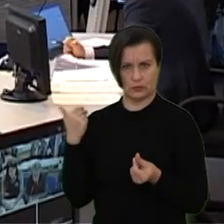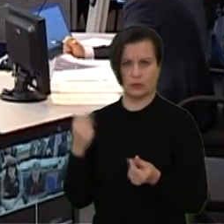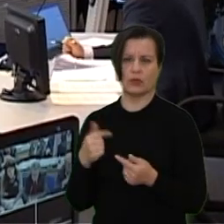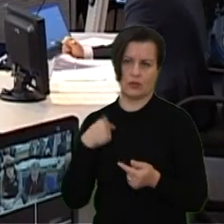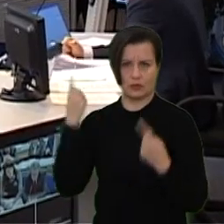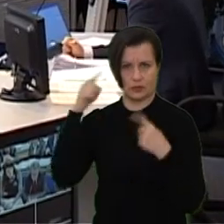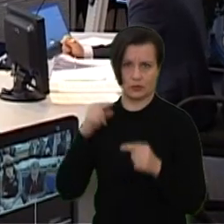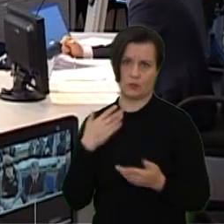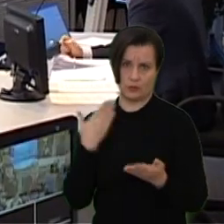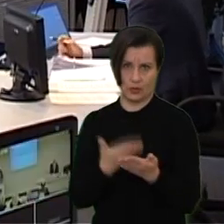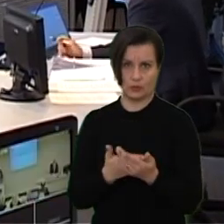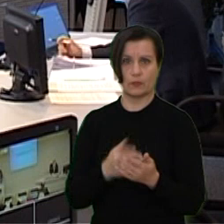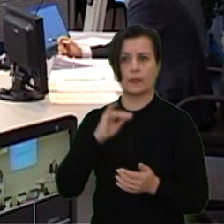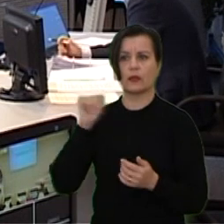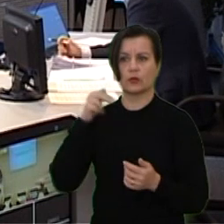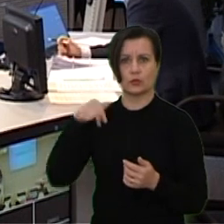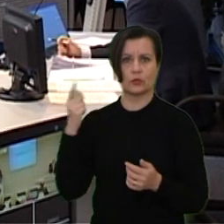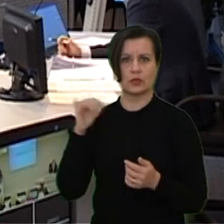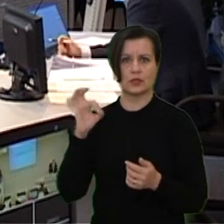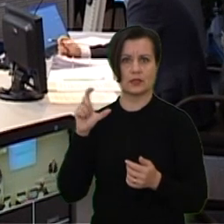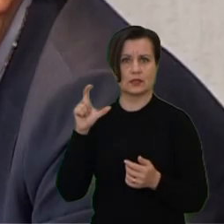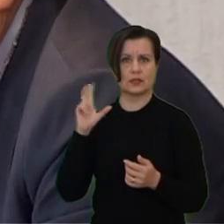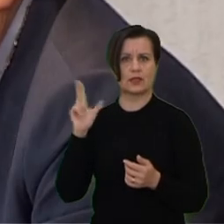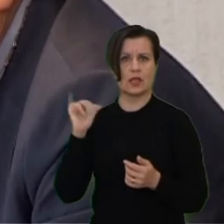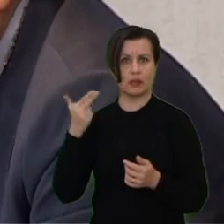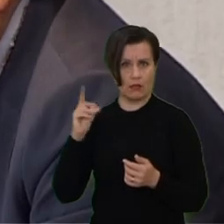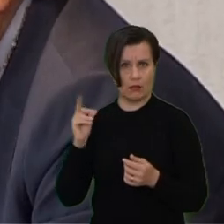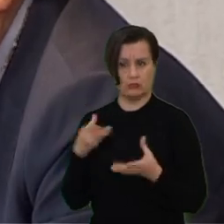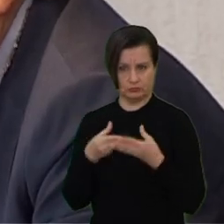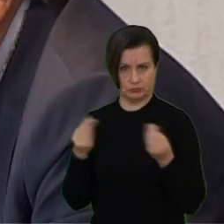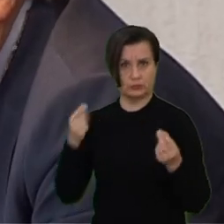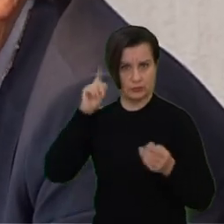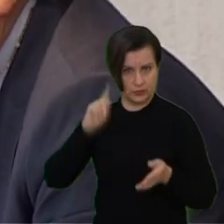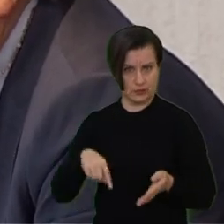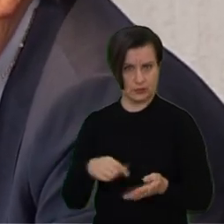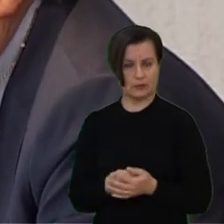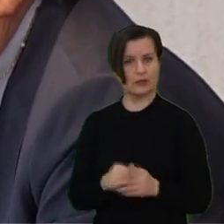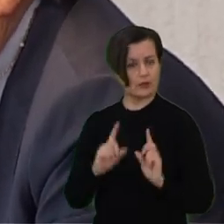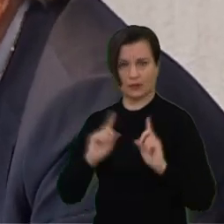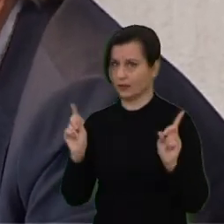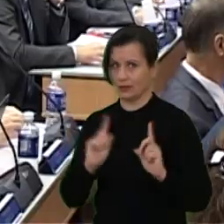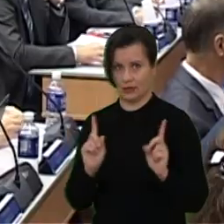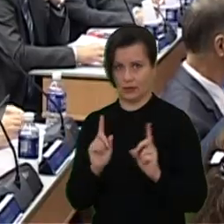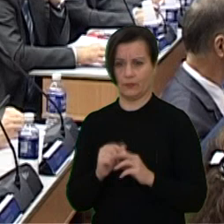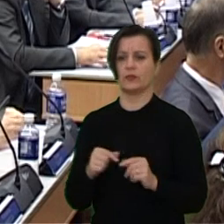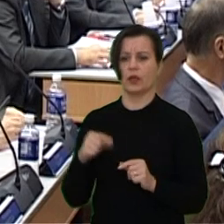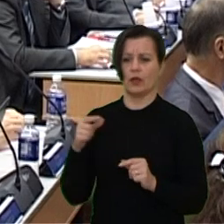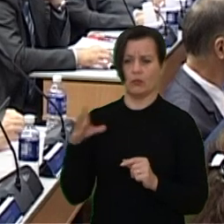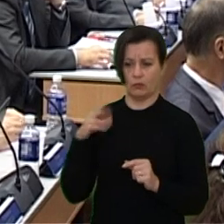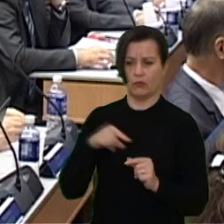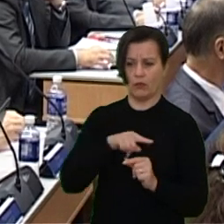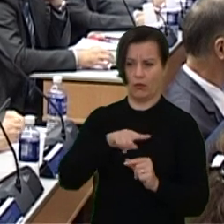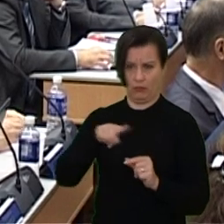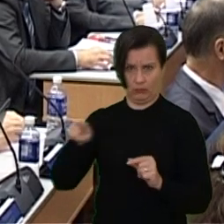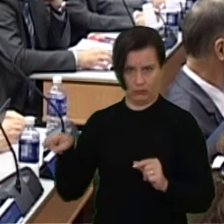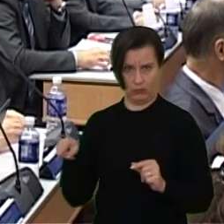komitete, todėl pasiūliau kitus. Tai Juratė Jūdiskienė ar prarado pasitikėjimą? Nu ne, kaip tik iš tų,